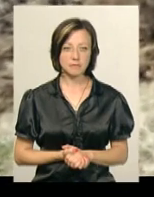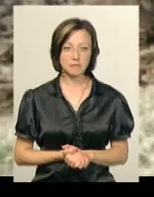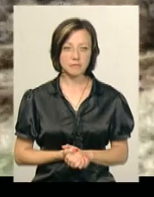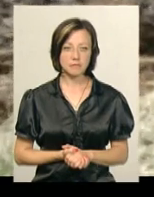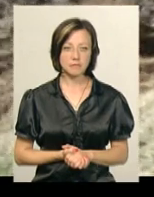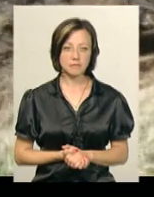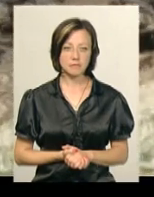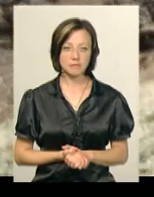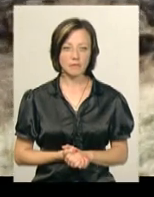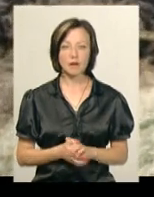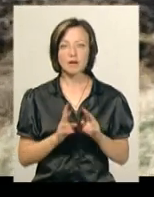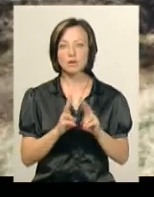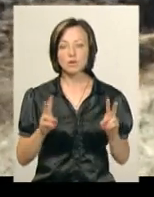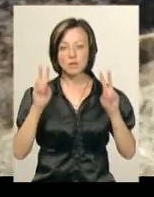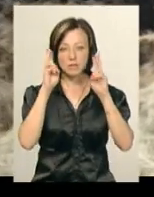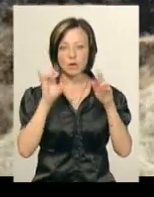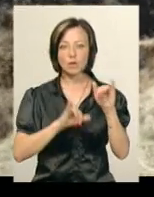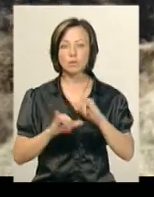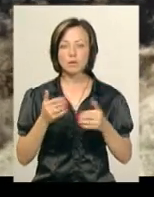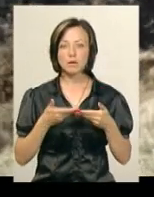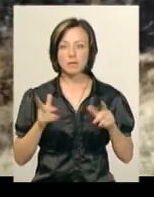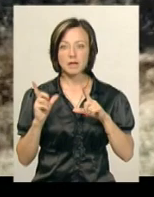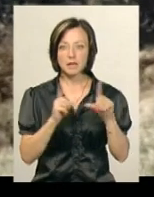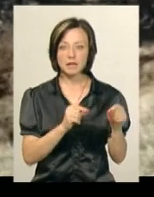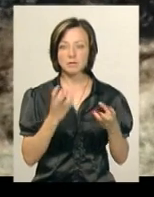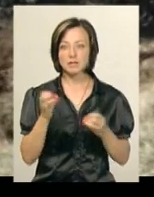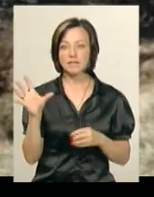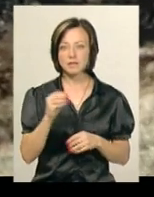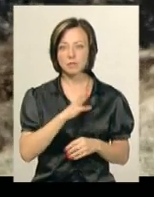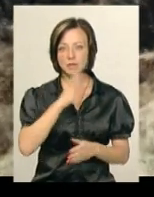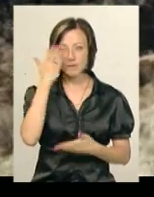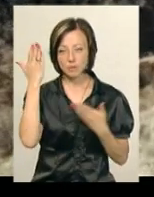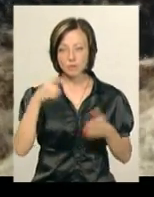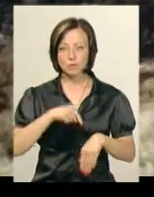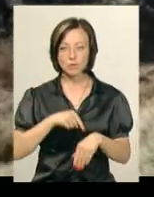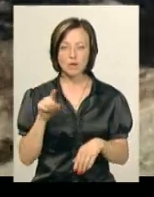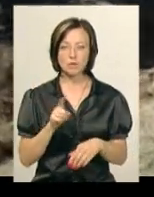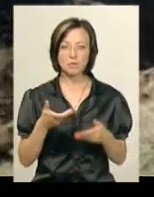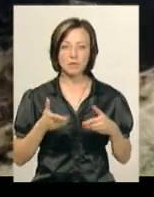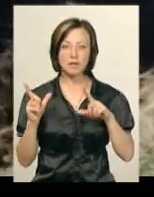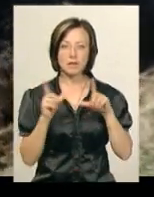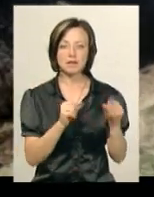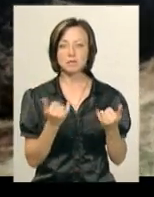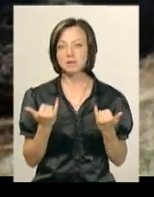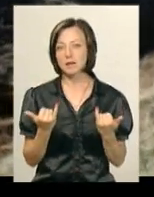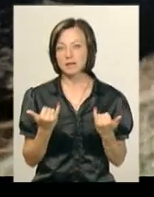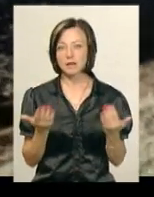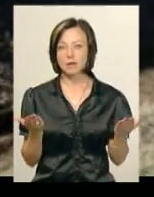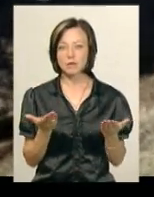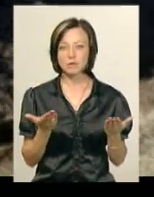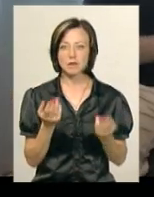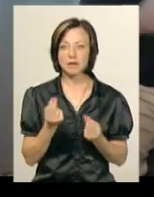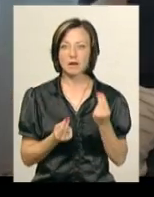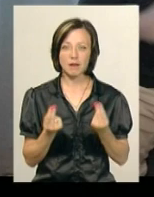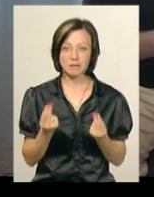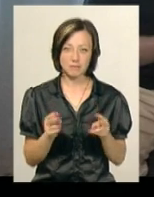Ніхто не знав, куди ми їдемо, що всі такі веселі були, таке відчуття, що ми їдемо за якусь там ігру,